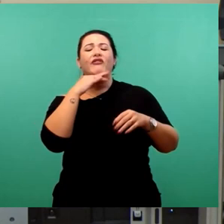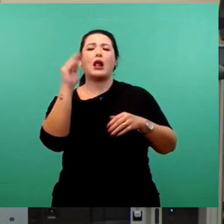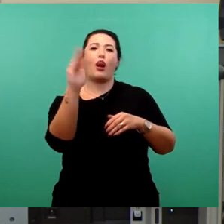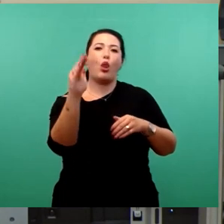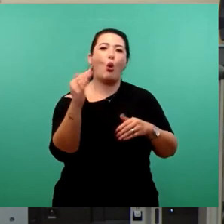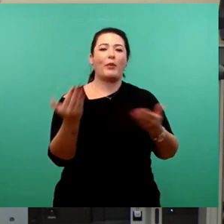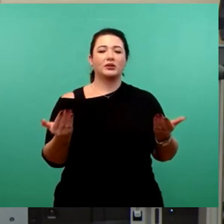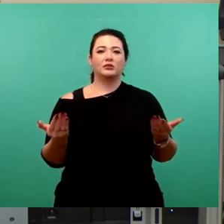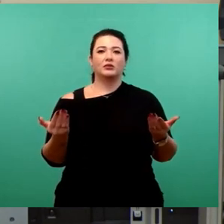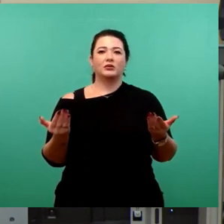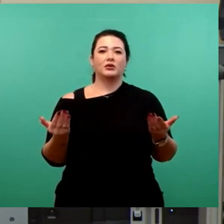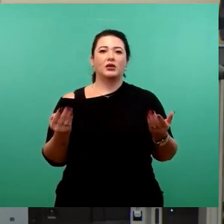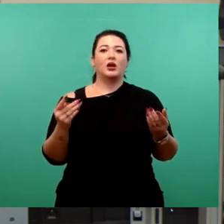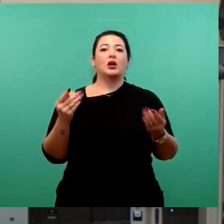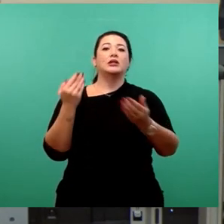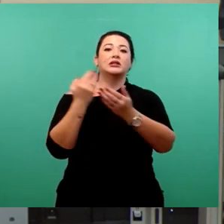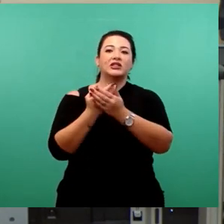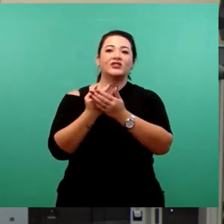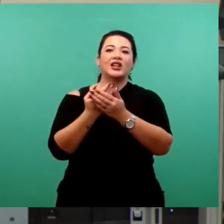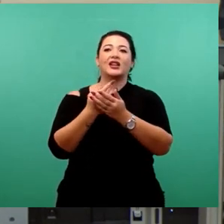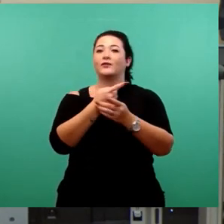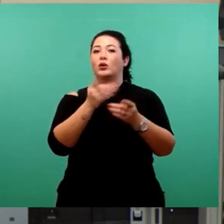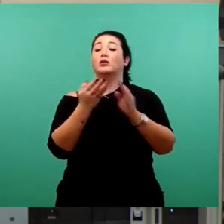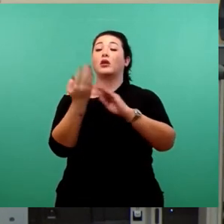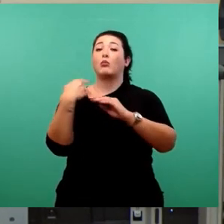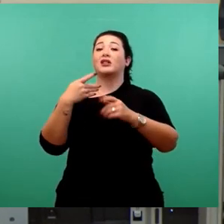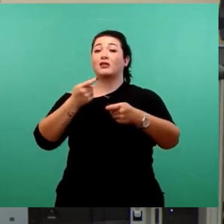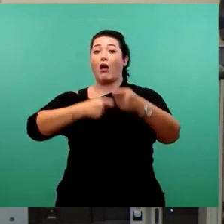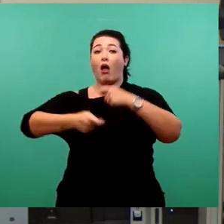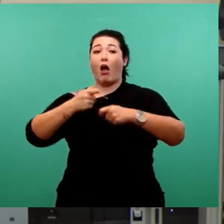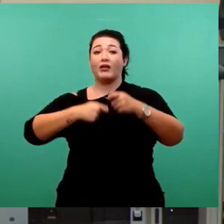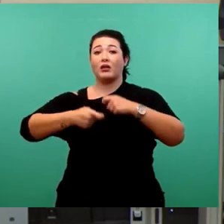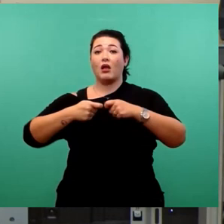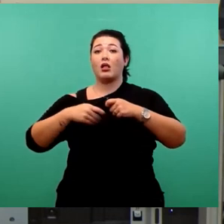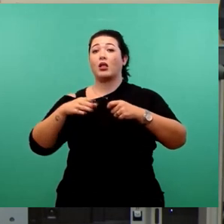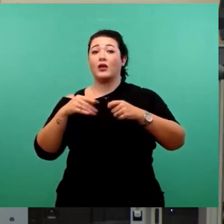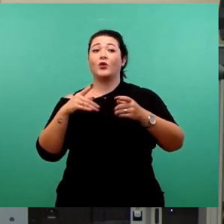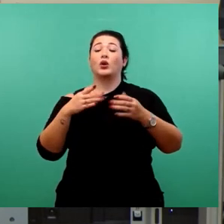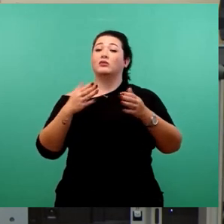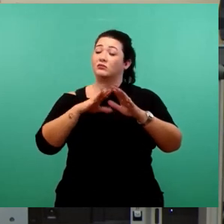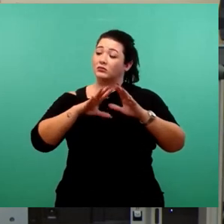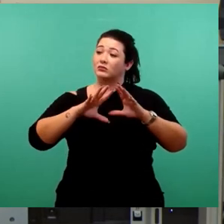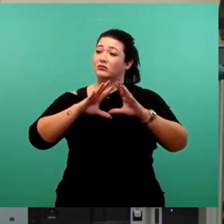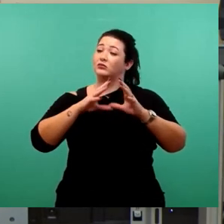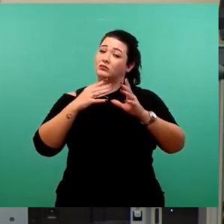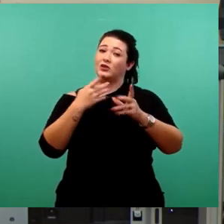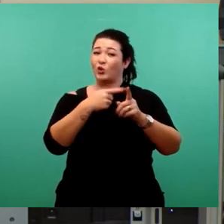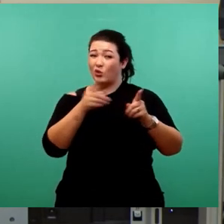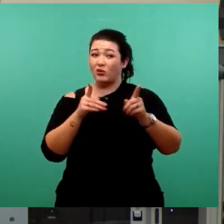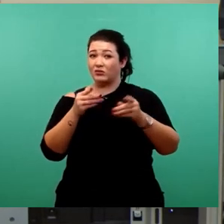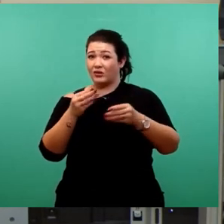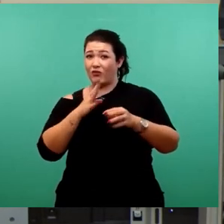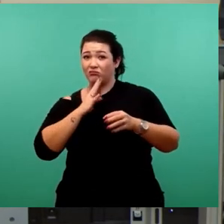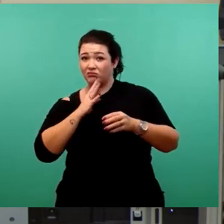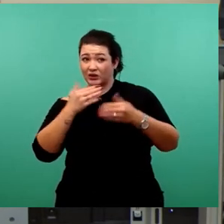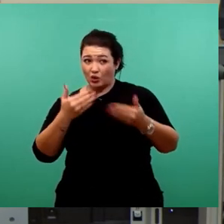würde ich natürlich denjenigen, die das jetzt ausgehandelt haben, mit diesem Logo aus der Bibel alles Gute wünschen, mit der Liebe zu